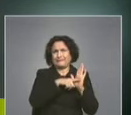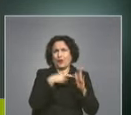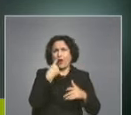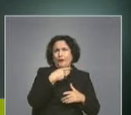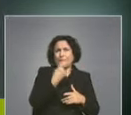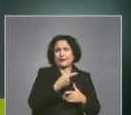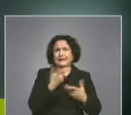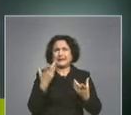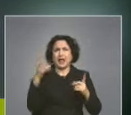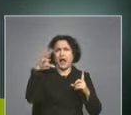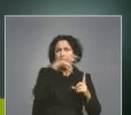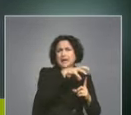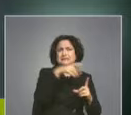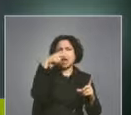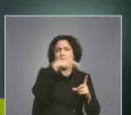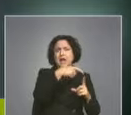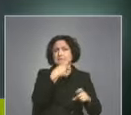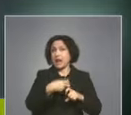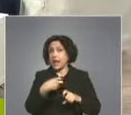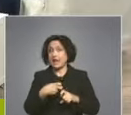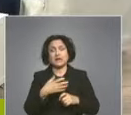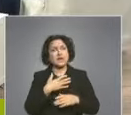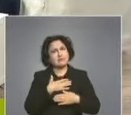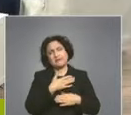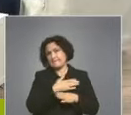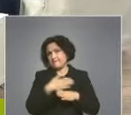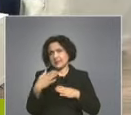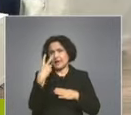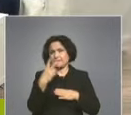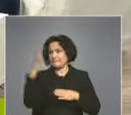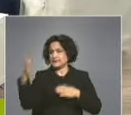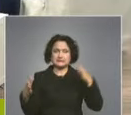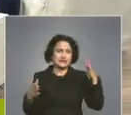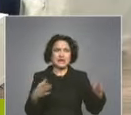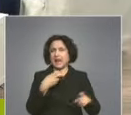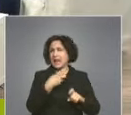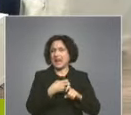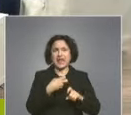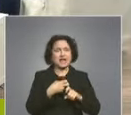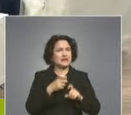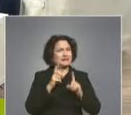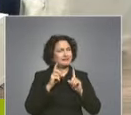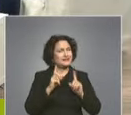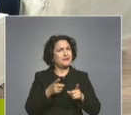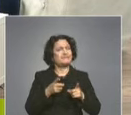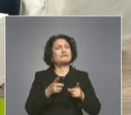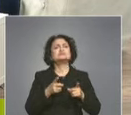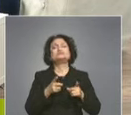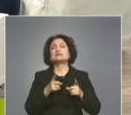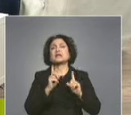винаги има две винови страни, които участват в това. И лекарите трябва да занимаватся това, да